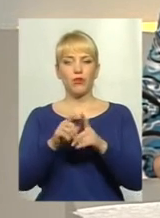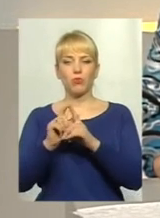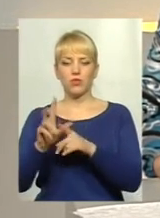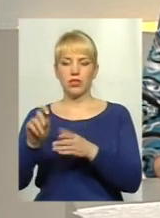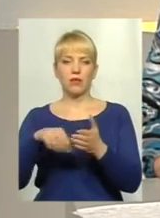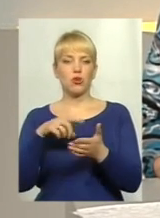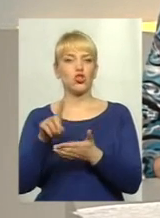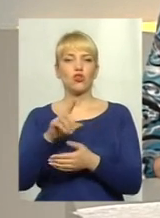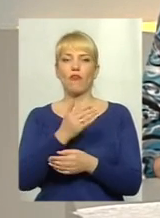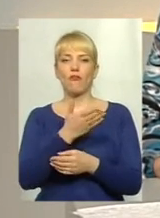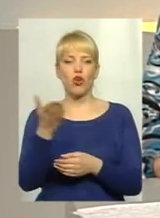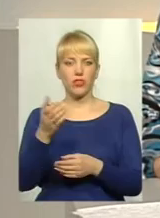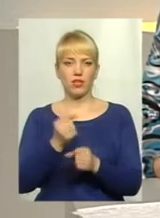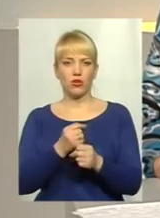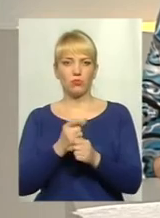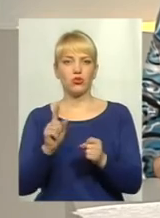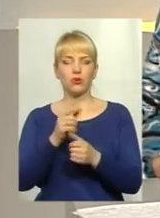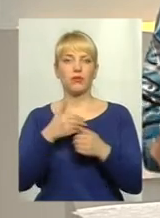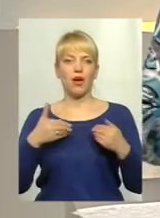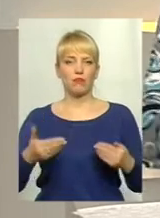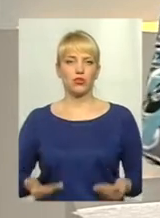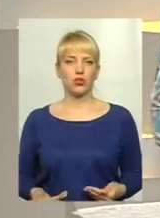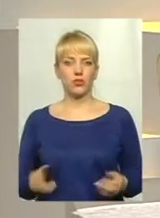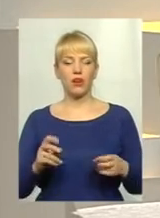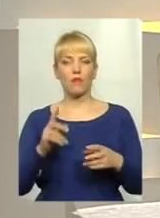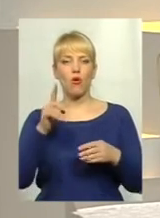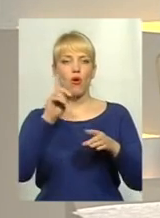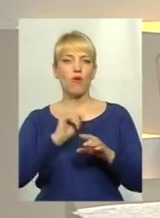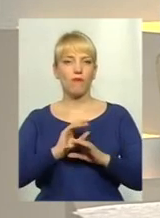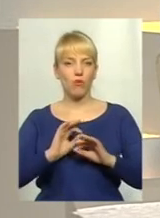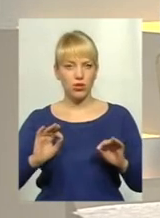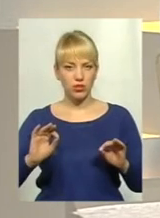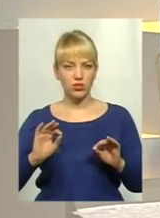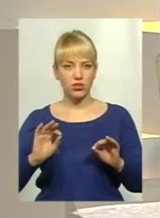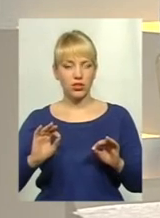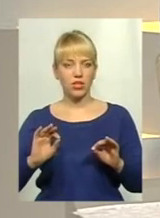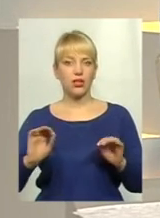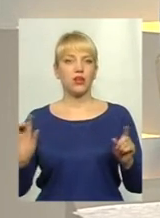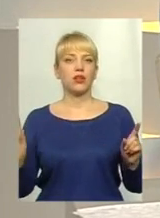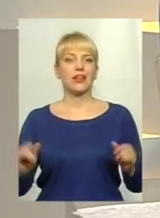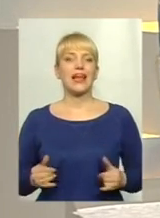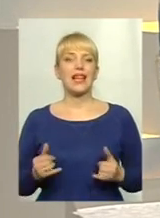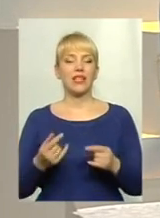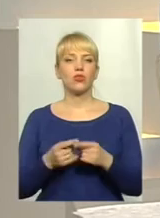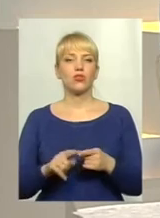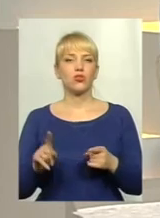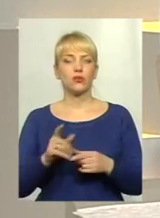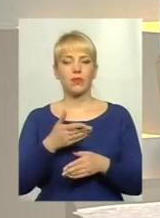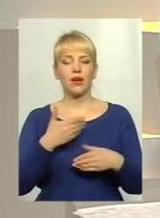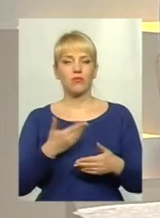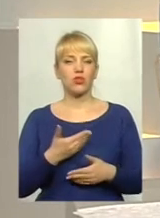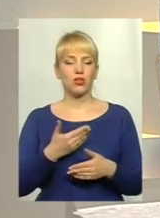роблять, для того, аби нам жилося якомога комфортніше, для того, аби нам жилося